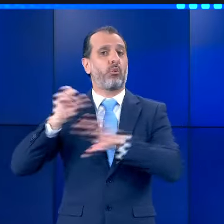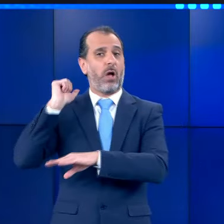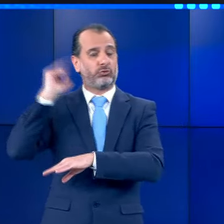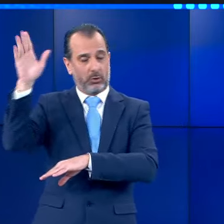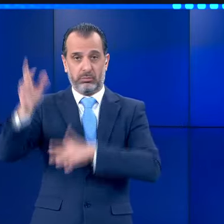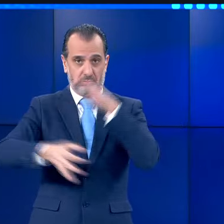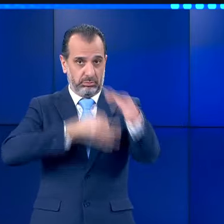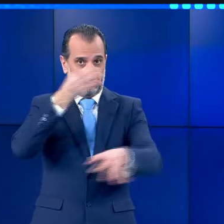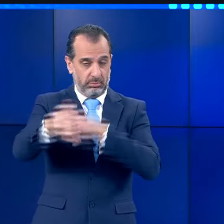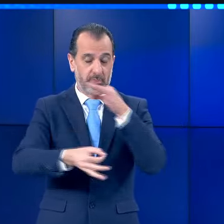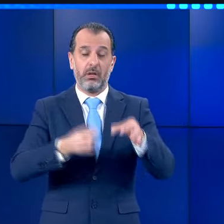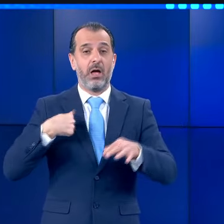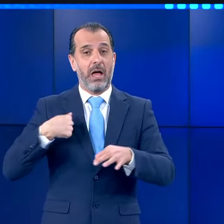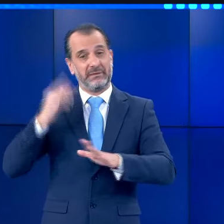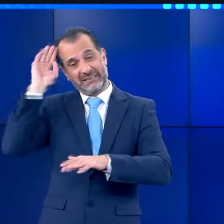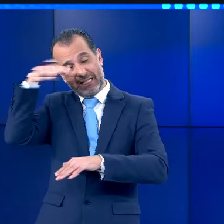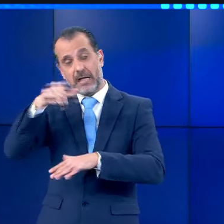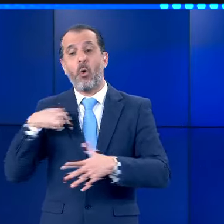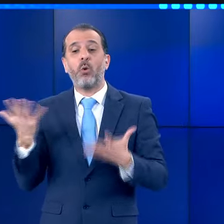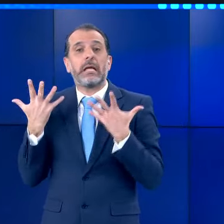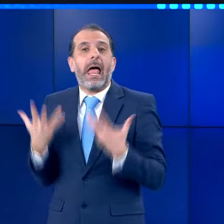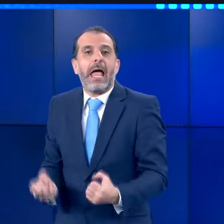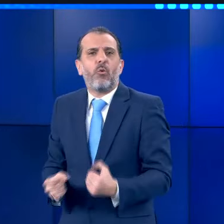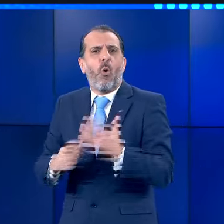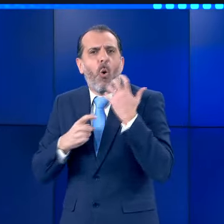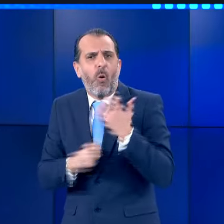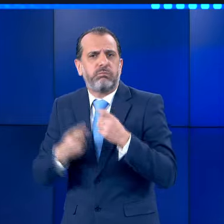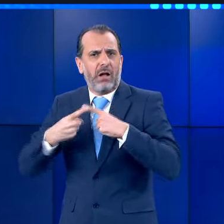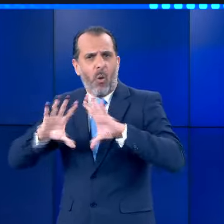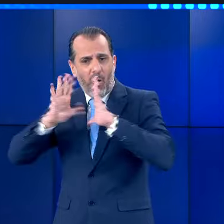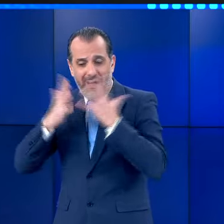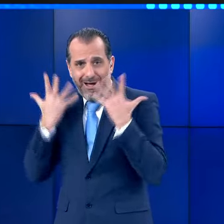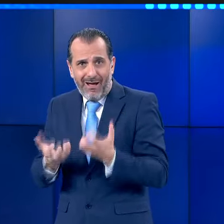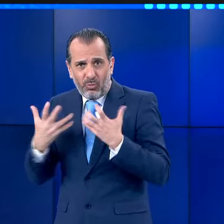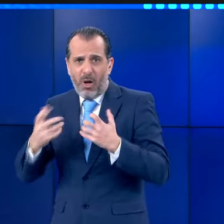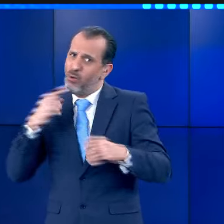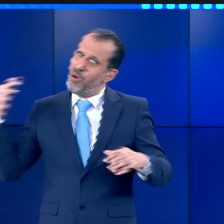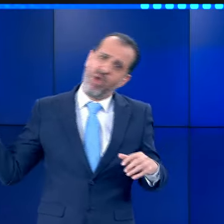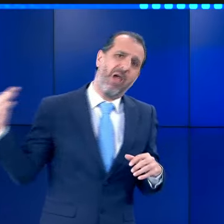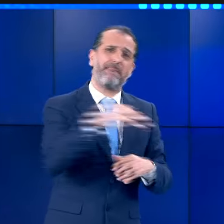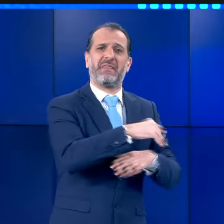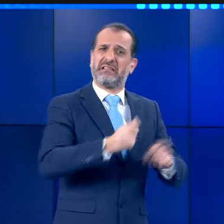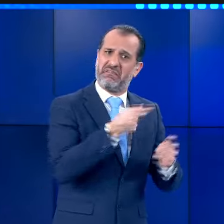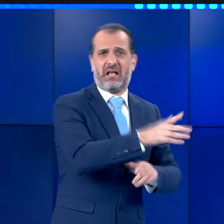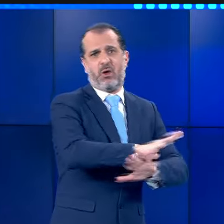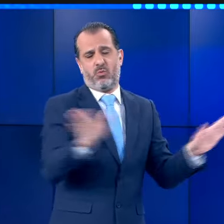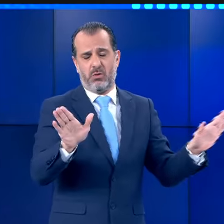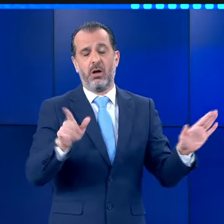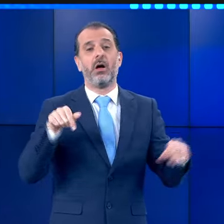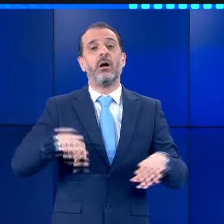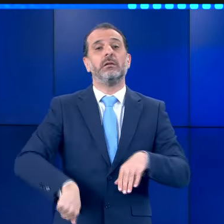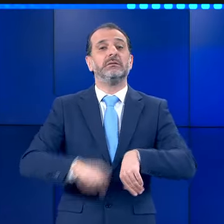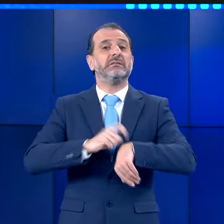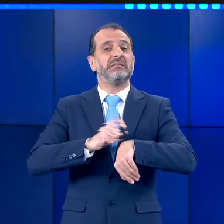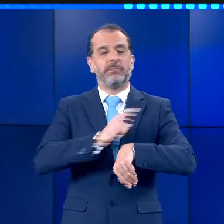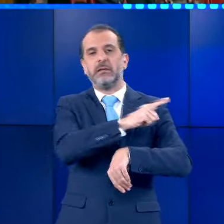επεσήμανε ότι η Τεχεράνη θα χρησιμοποιήσει όλα τα διαθέσιμα εργαλεία για να απαντήσει στην επίθεση του Τελαβίβ. Εκτάκτως